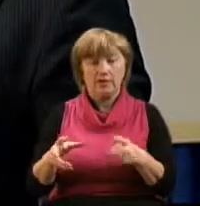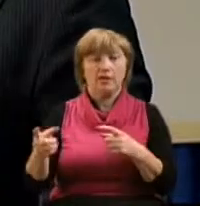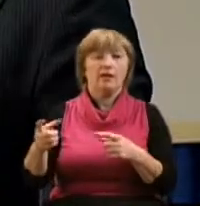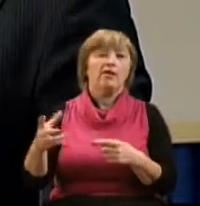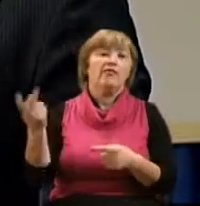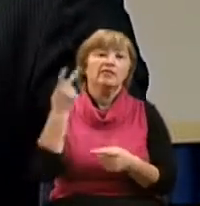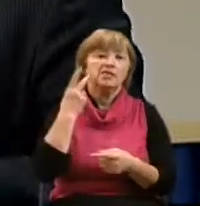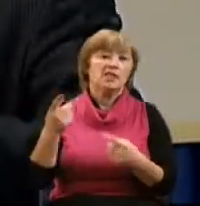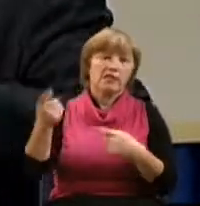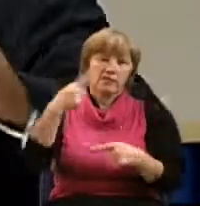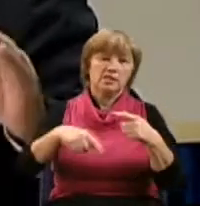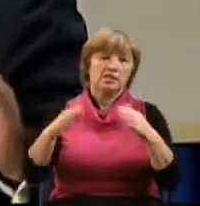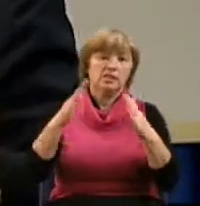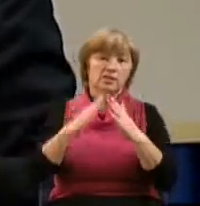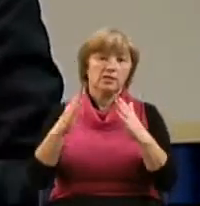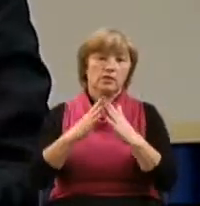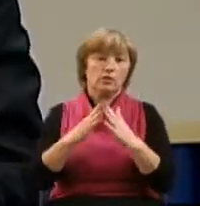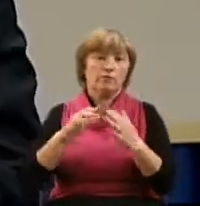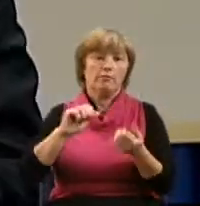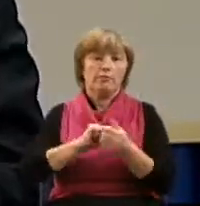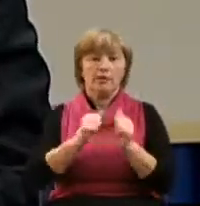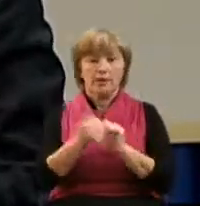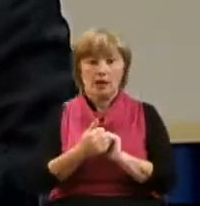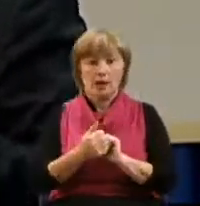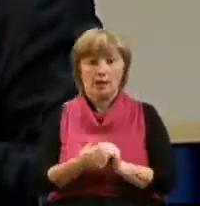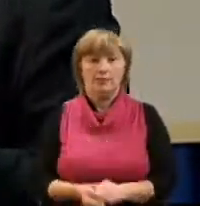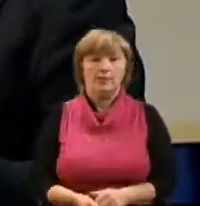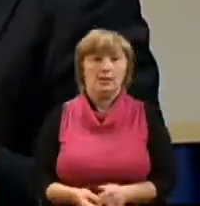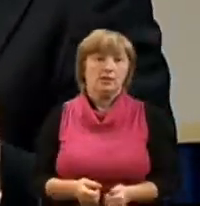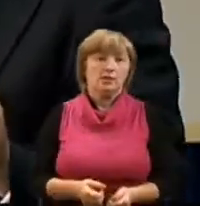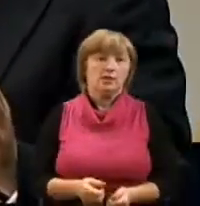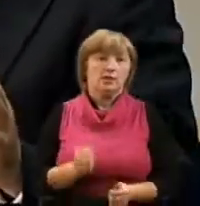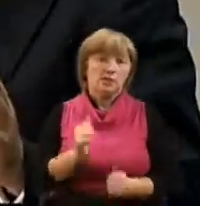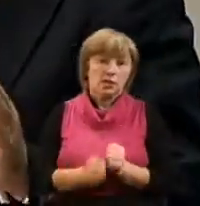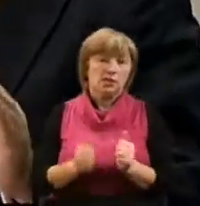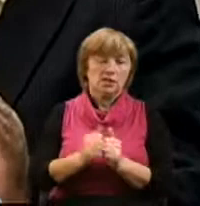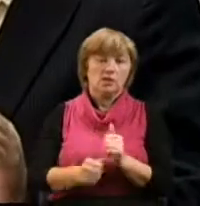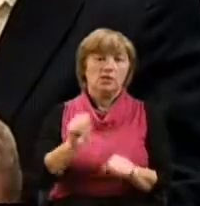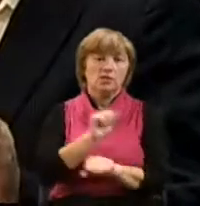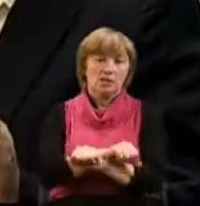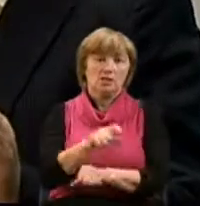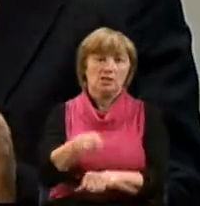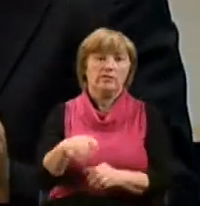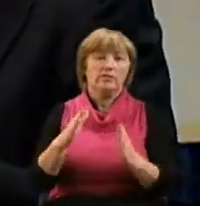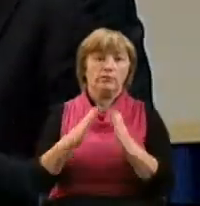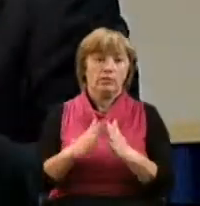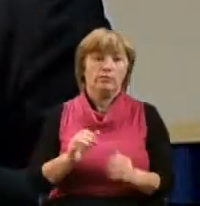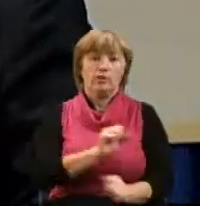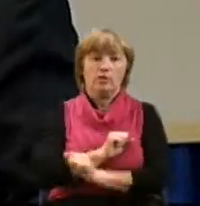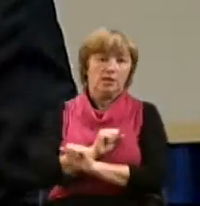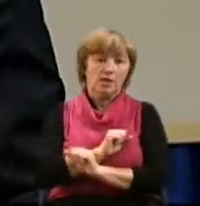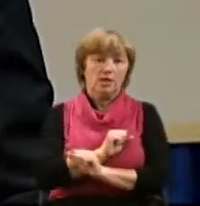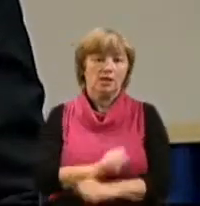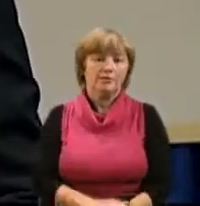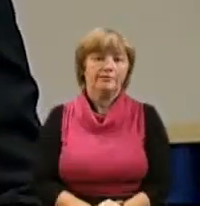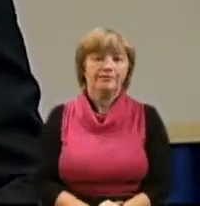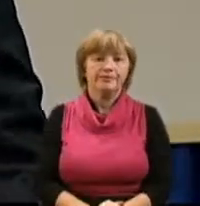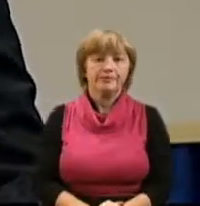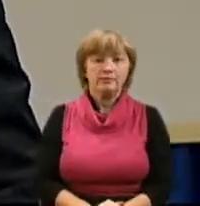Капернауму. Это было место, где он чаще всего останавливался. Мы знаем, что Петр до того, как он